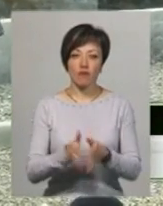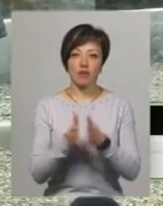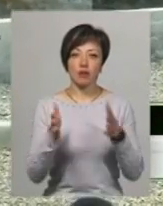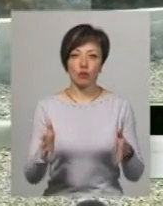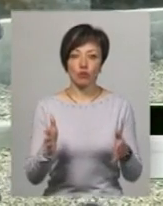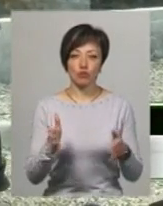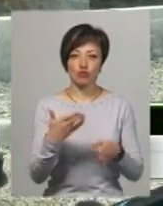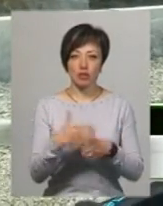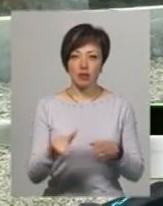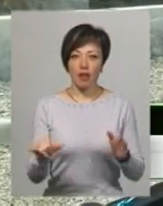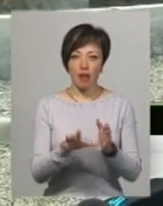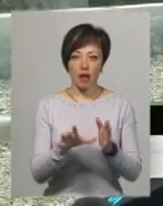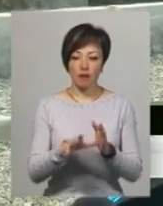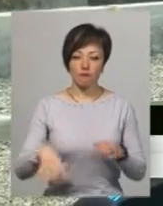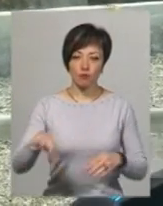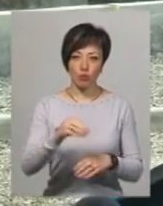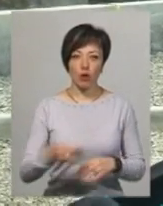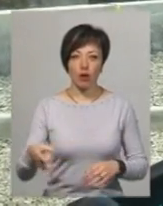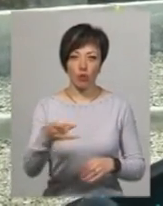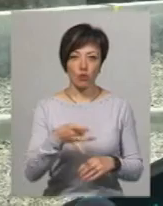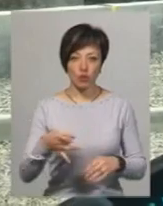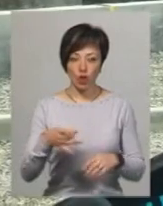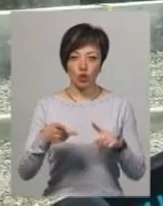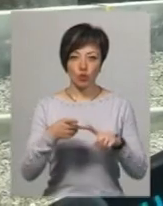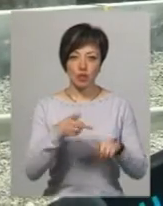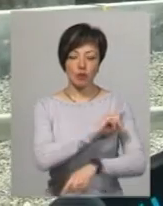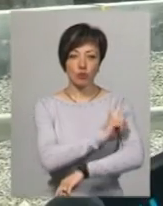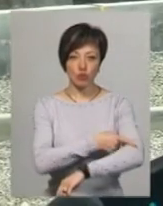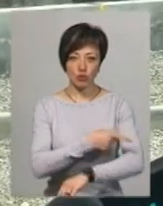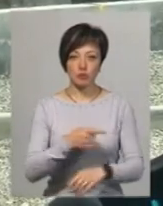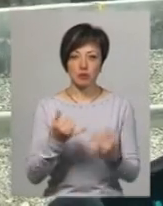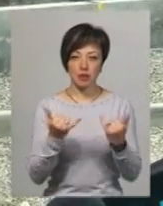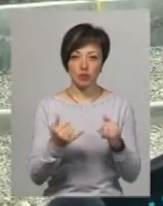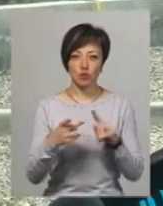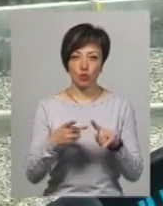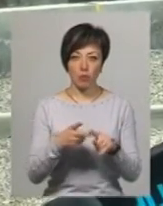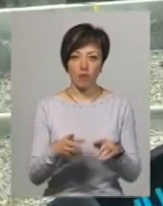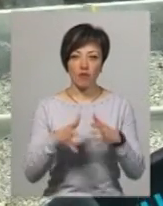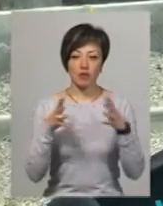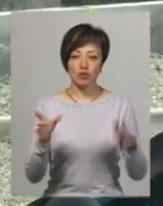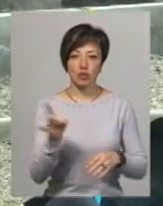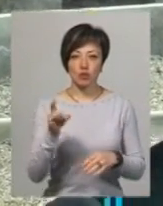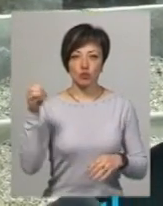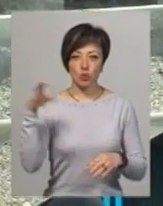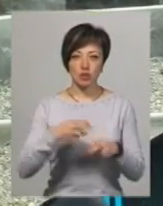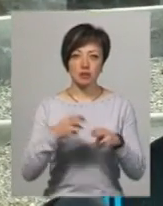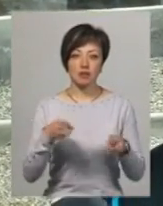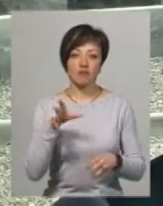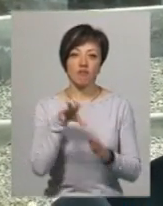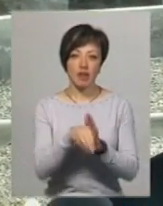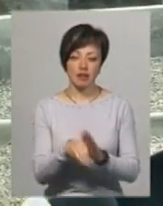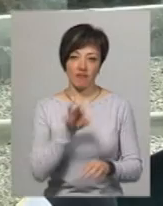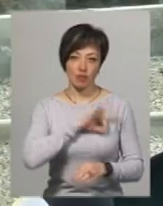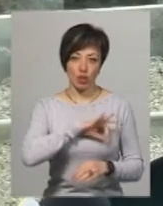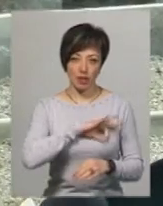частку енергії в цьому регіоні. Другий за потужністю, тому що стане зараз друга по величині сонячна станція, яка введена в експлуатацію.